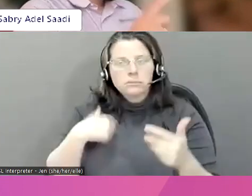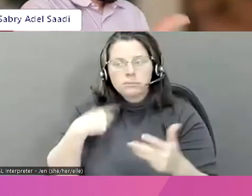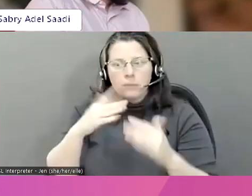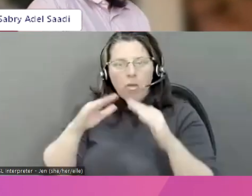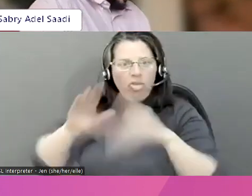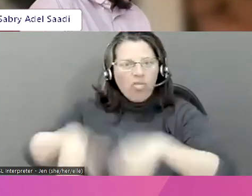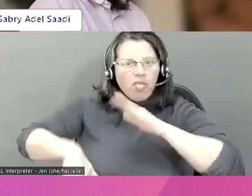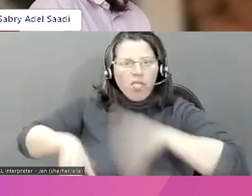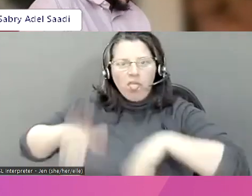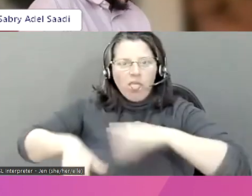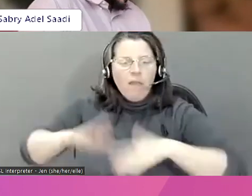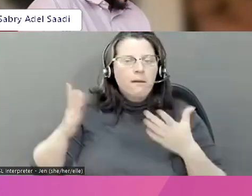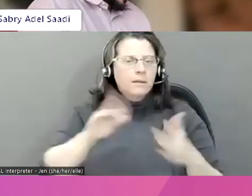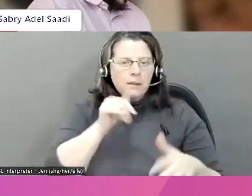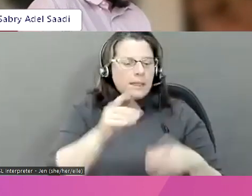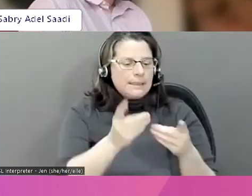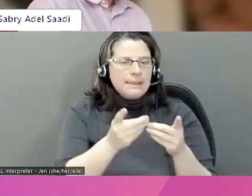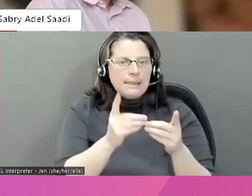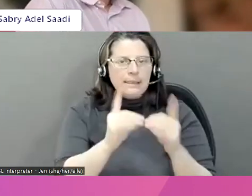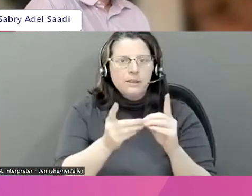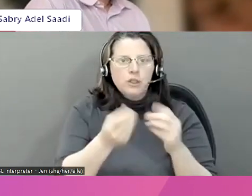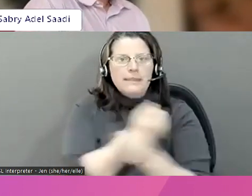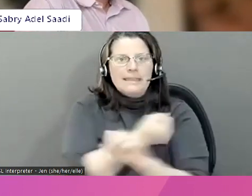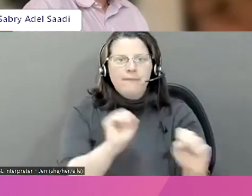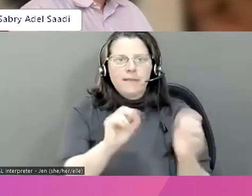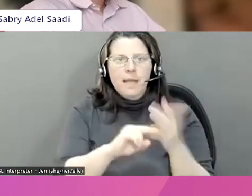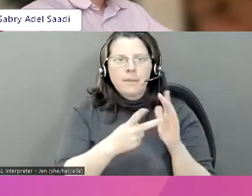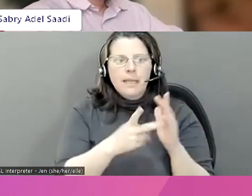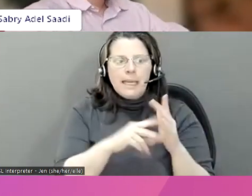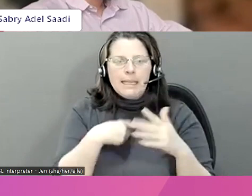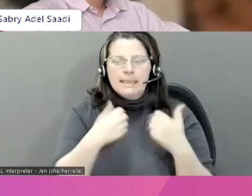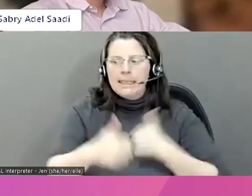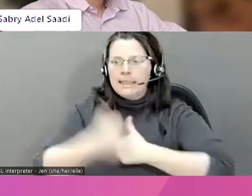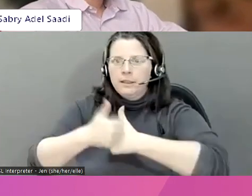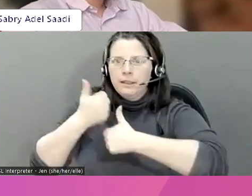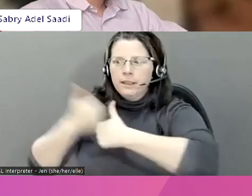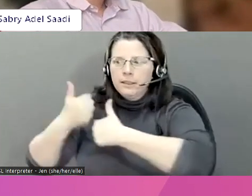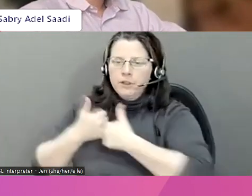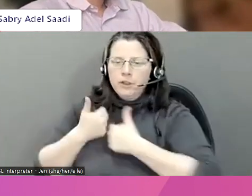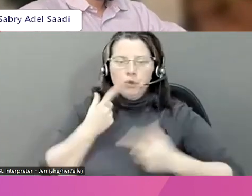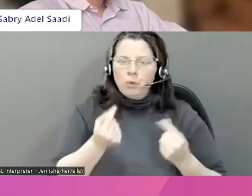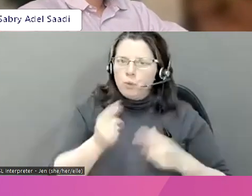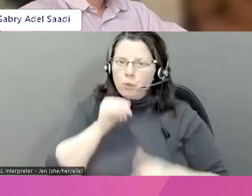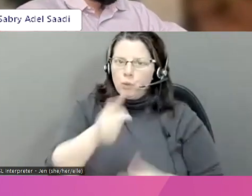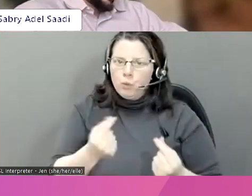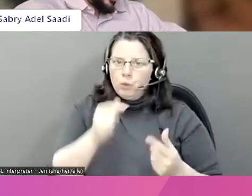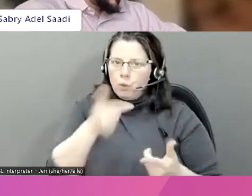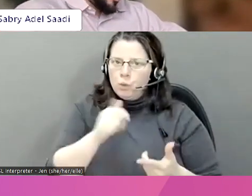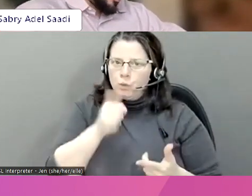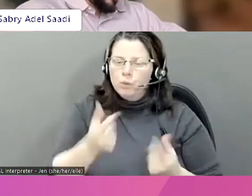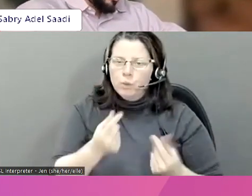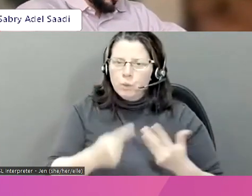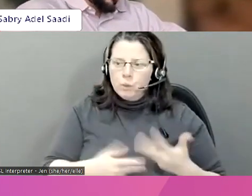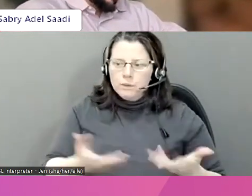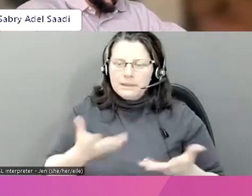Donc, il faut penser à ces termes plutôt qu'à la sécurité numérique parce que c'est comme une boîte qui